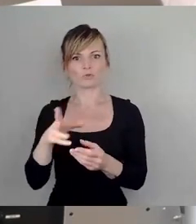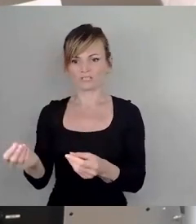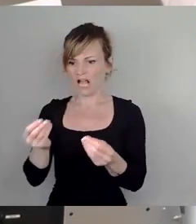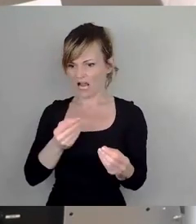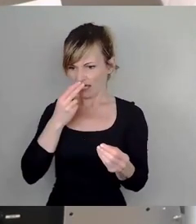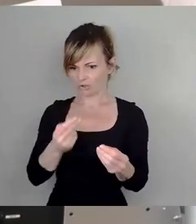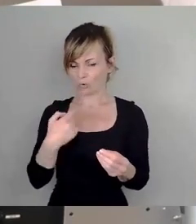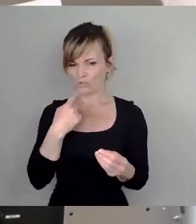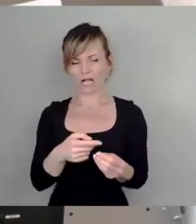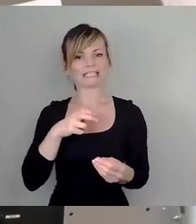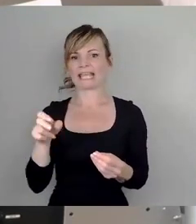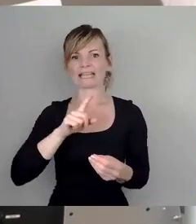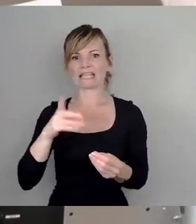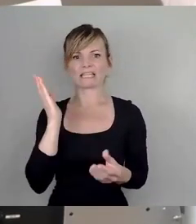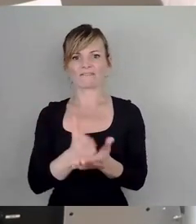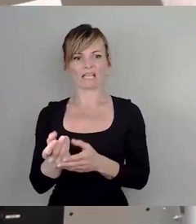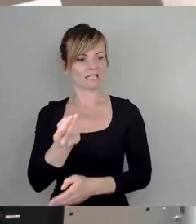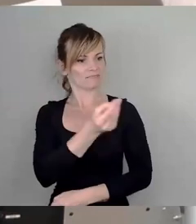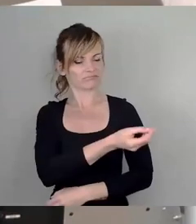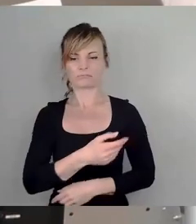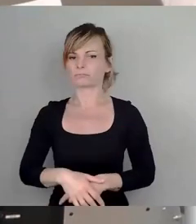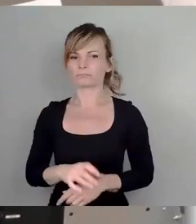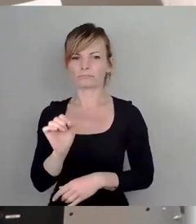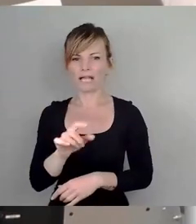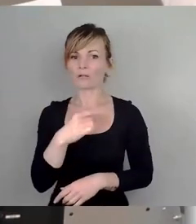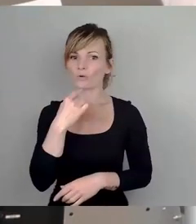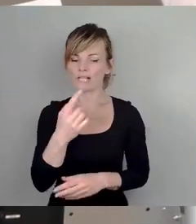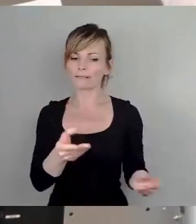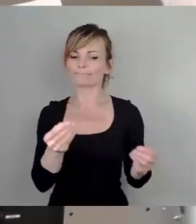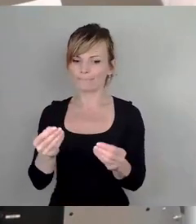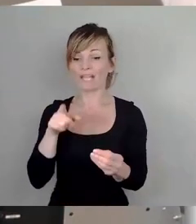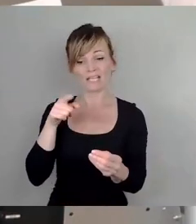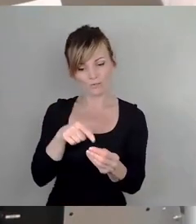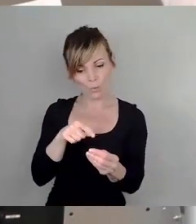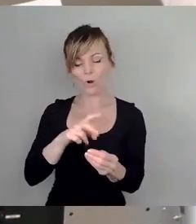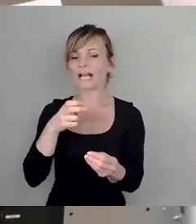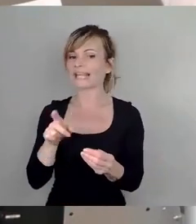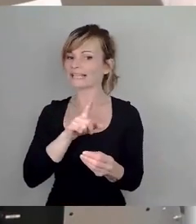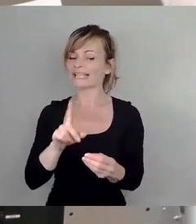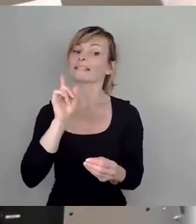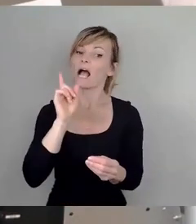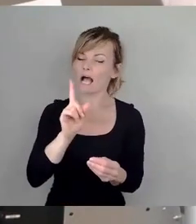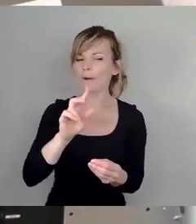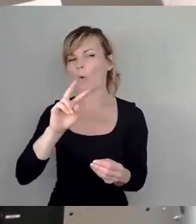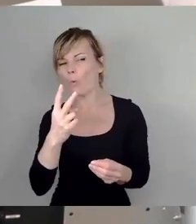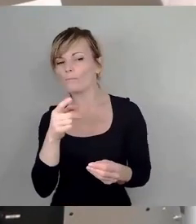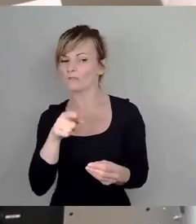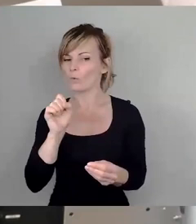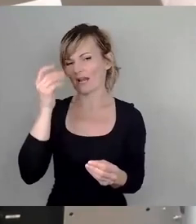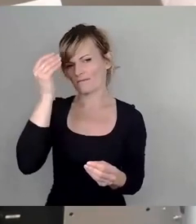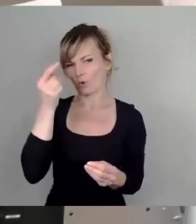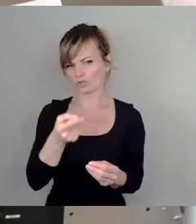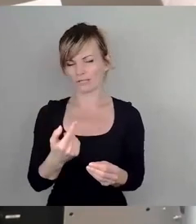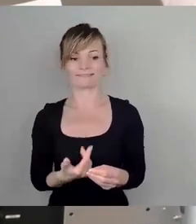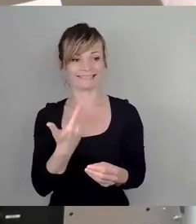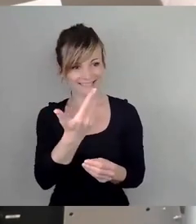sondern man könnte dann ja auch mal sagen, so wie ihr es wollt, geht es nicht, aber wir könnten uns vorstellen, dies und jenes. genau das, was Sie tun, Frau Roth,